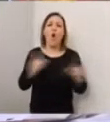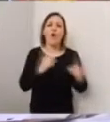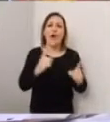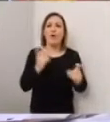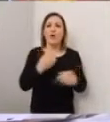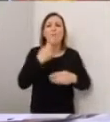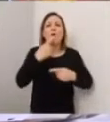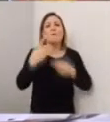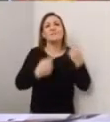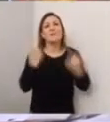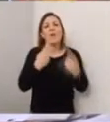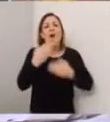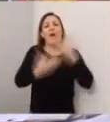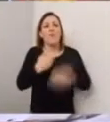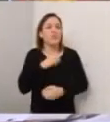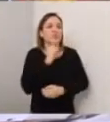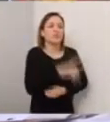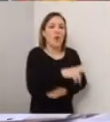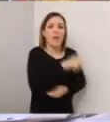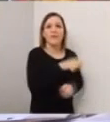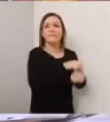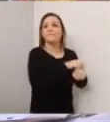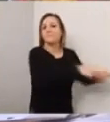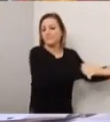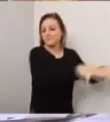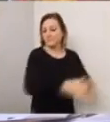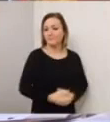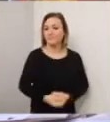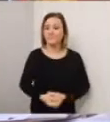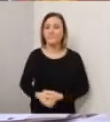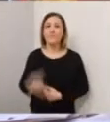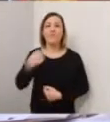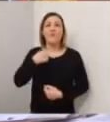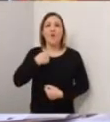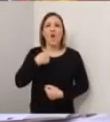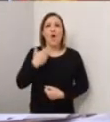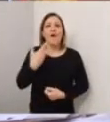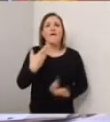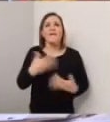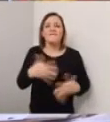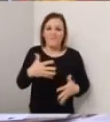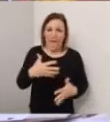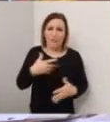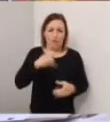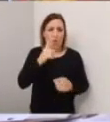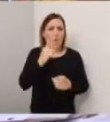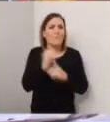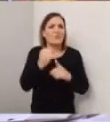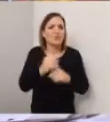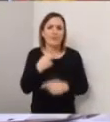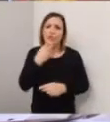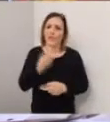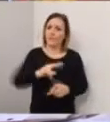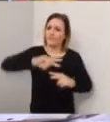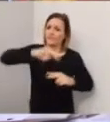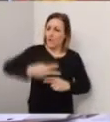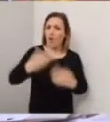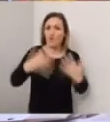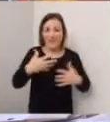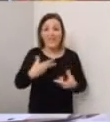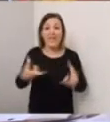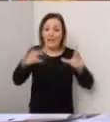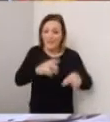certa ora del giorno. Quindi io ho fatto anche una precisazione,